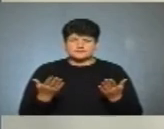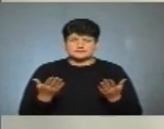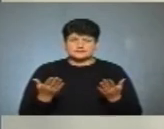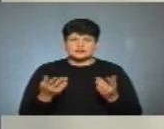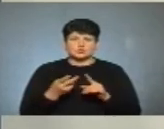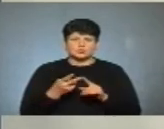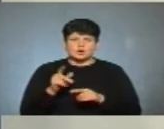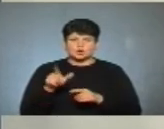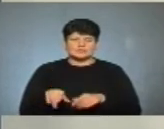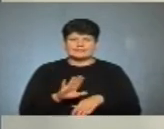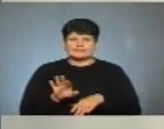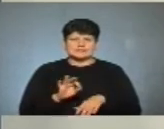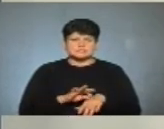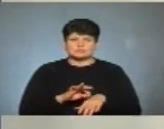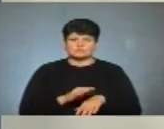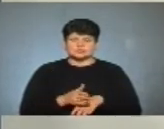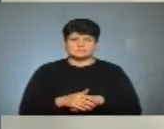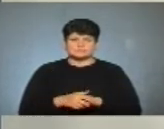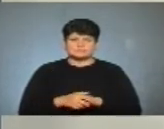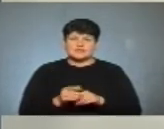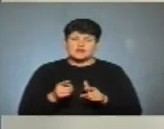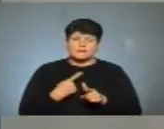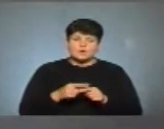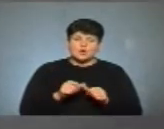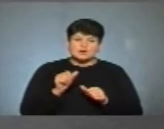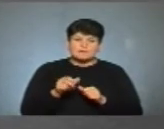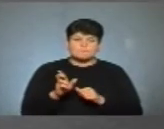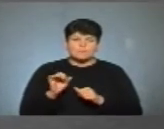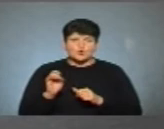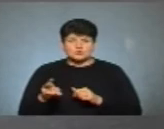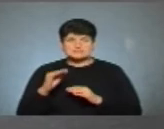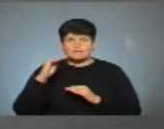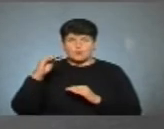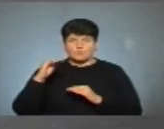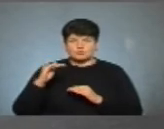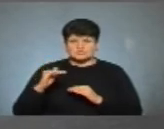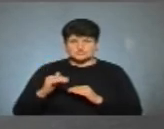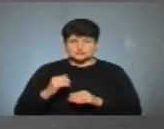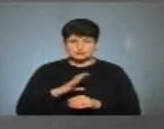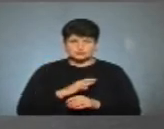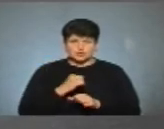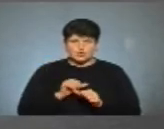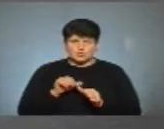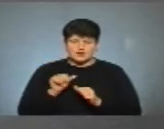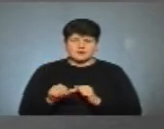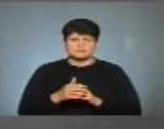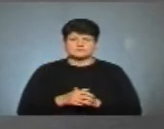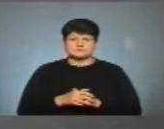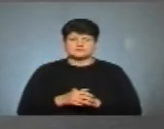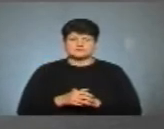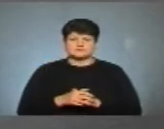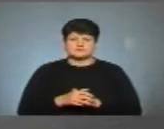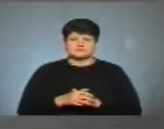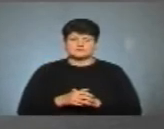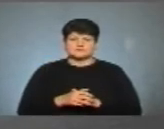друга людина не захворіє таким чином. Або окремі бокси, або окремі полички відводили на стележах. Щодо такої